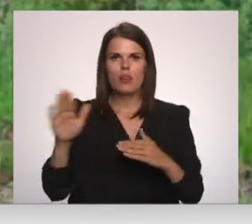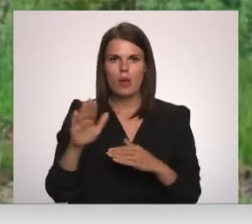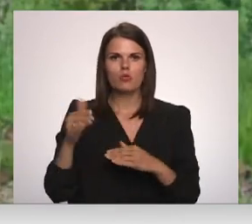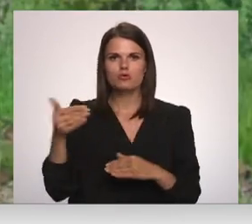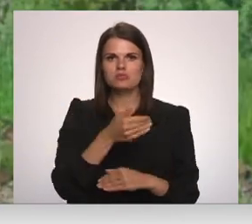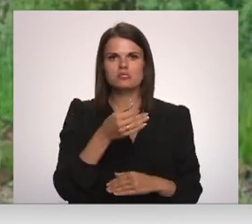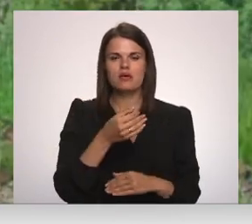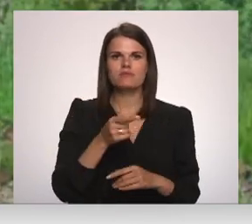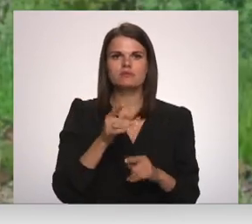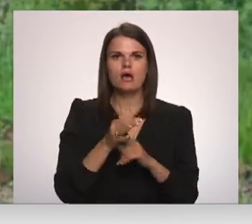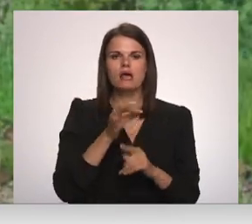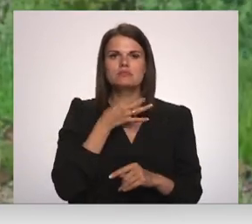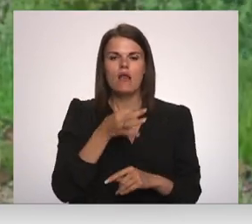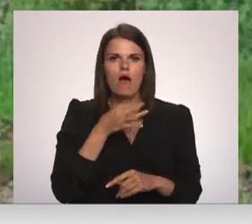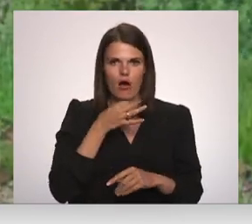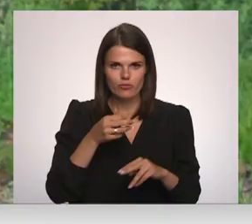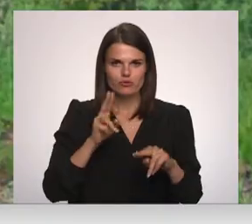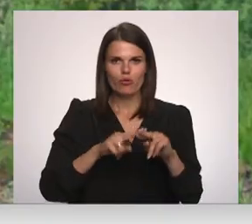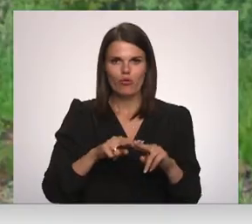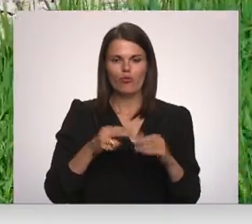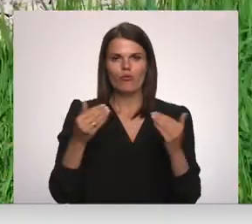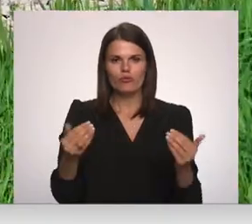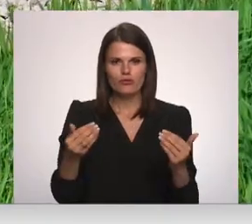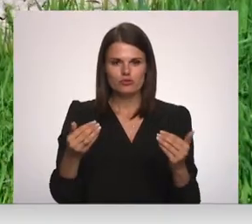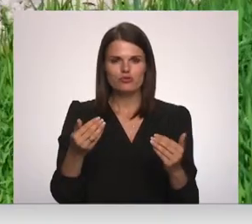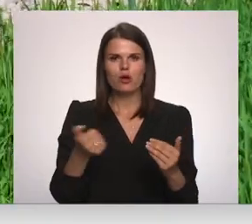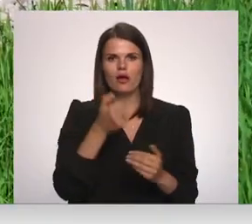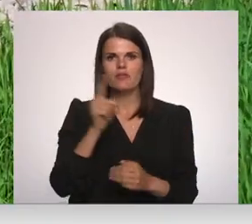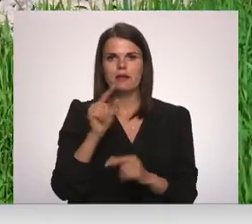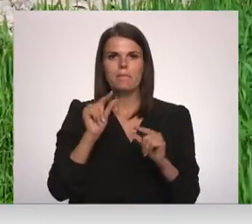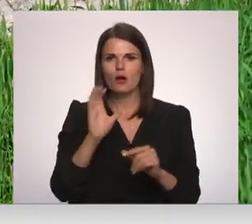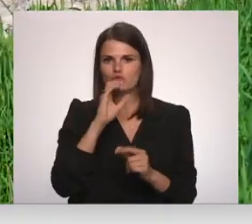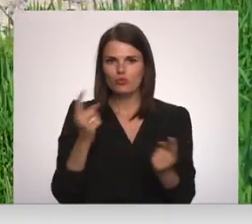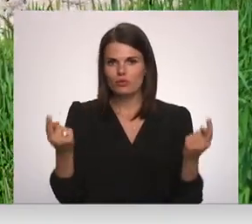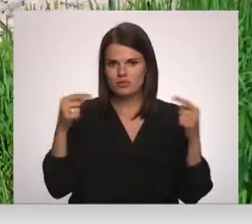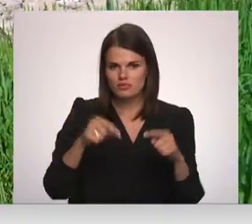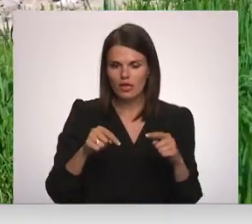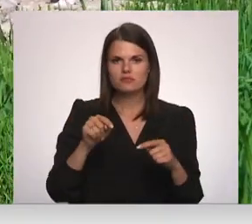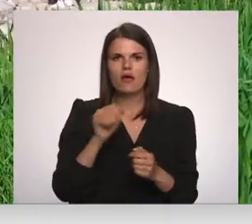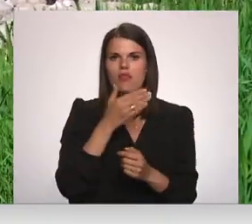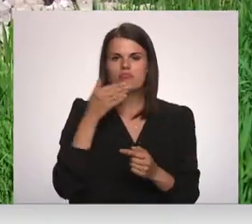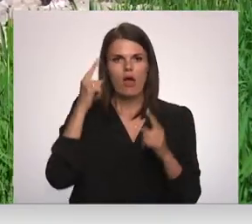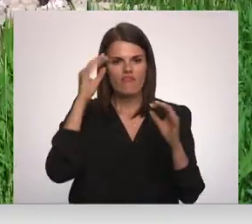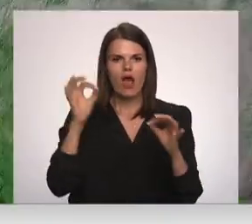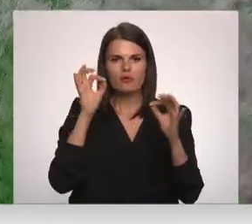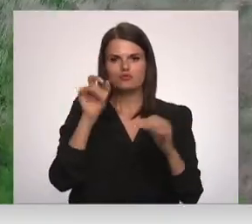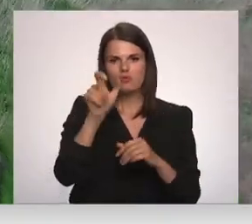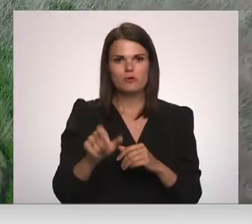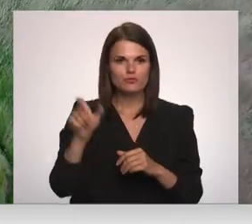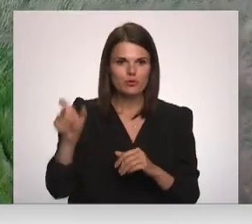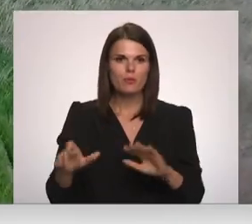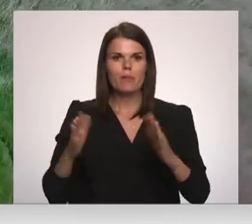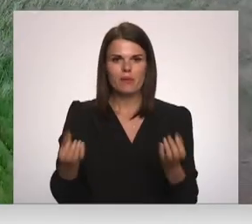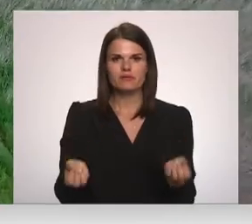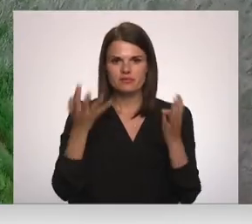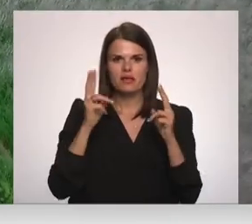jo šobrīd ir maz ūdens laiks. Valsts vides dienas tam pagaidām nav aizdomās turamo personu, bet ir